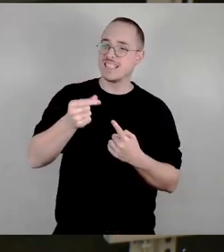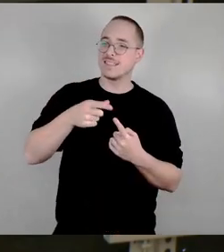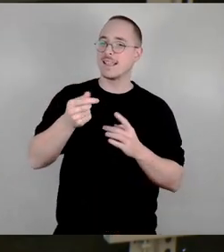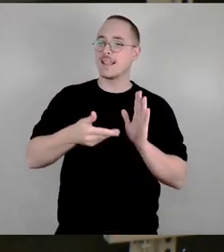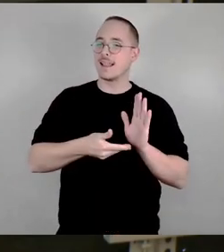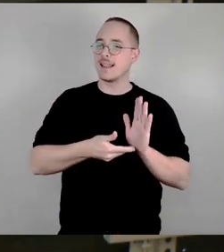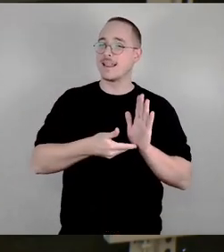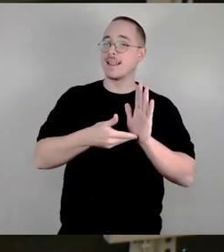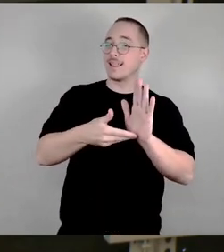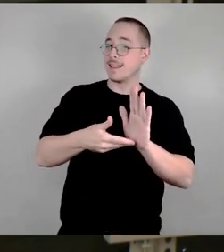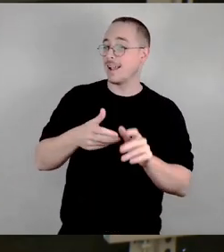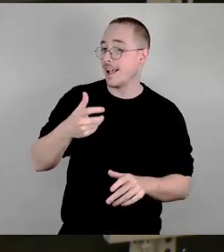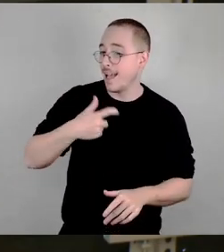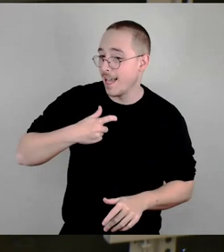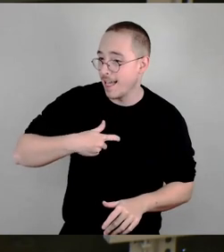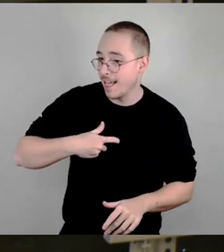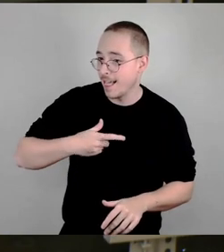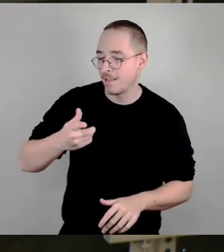gnadenlos daneben gegangen ist.